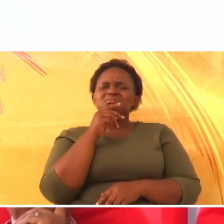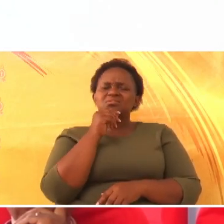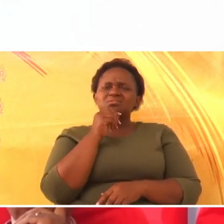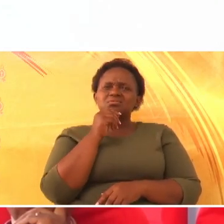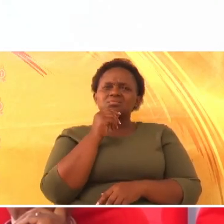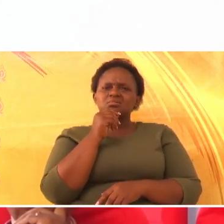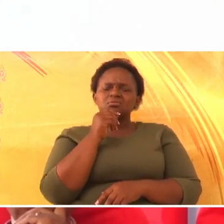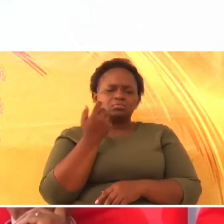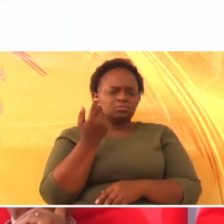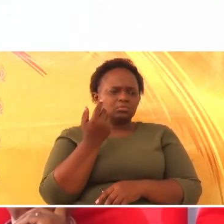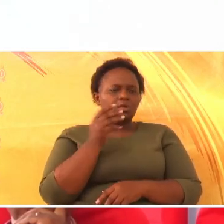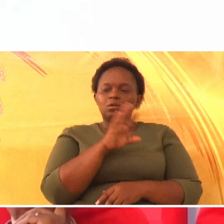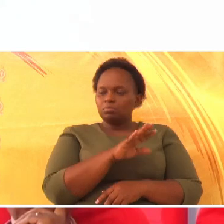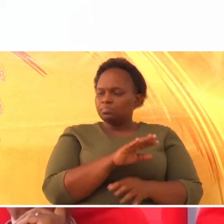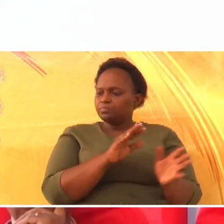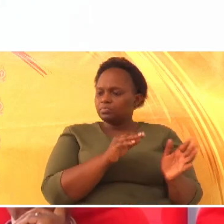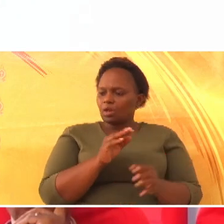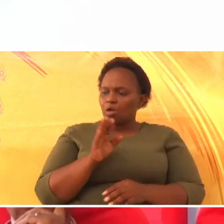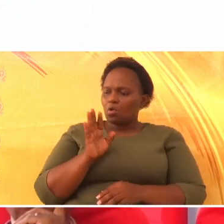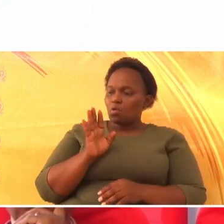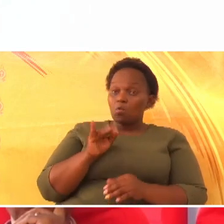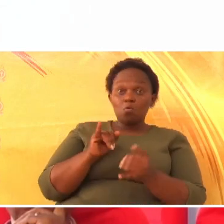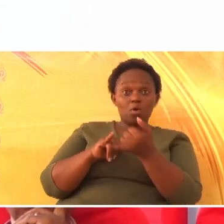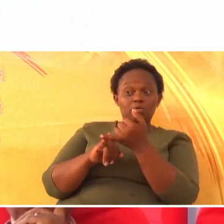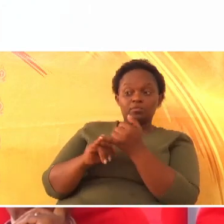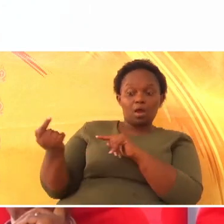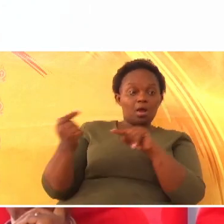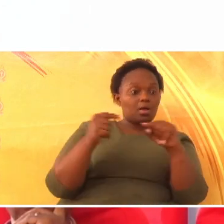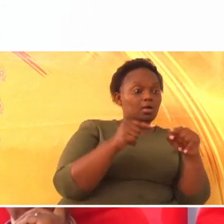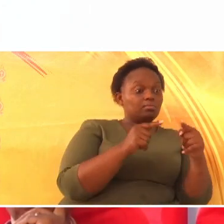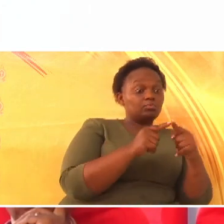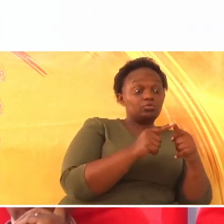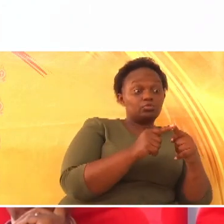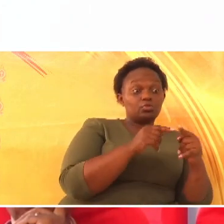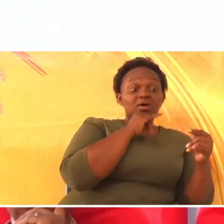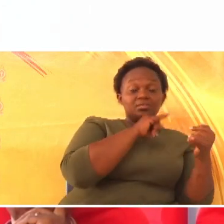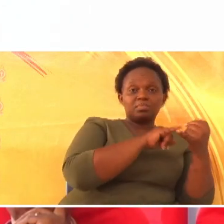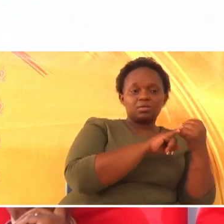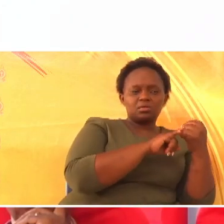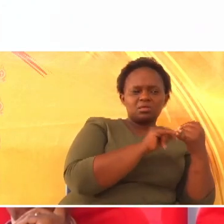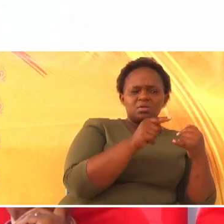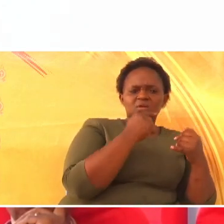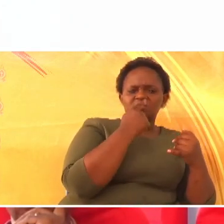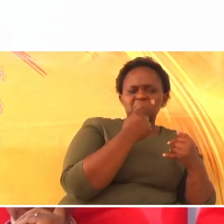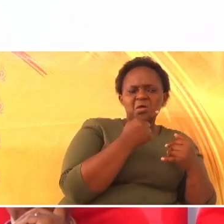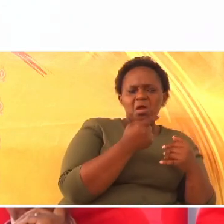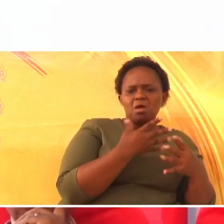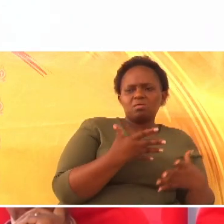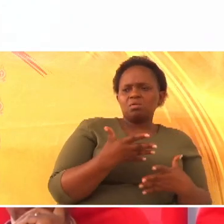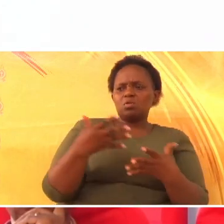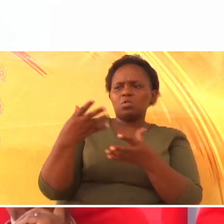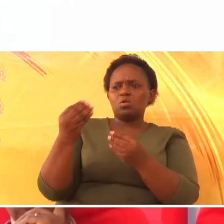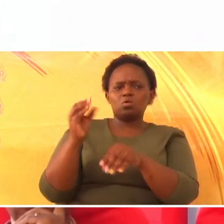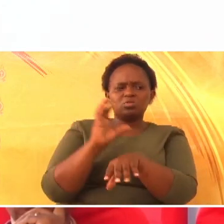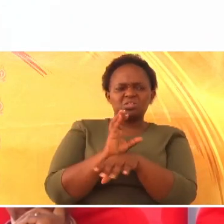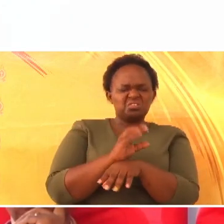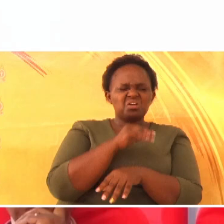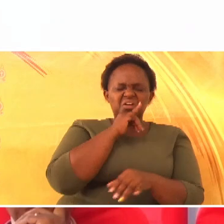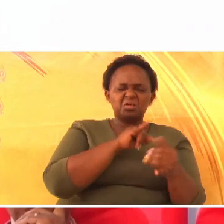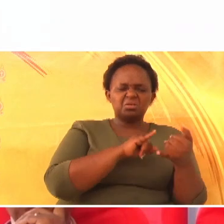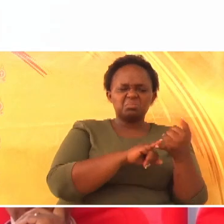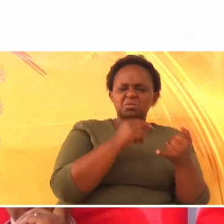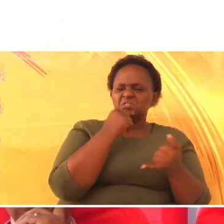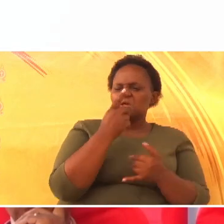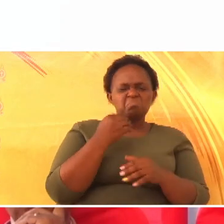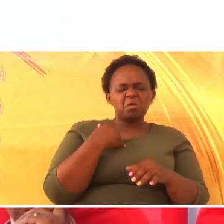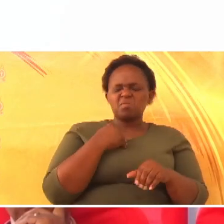mama anakuja kwa mwake, anamuambia, darling, wacha tuwende kandisani, anamuambia, nina kazi nyingi,